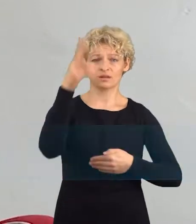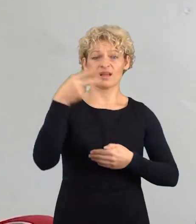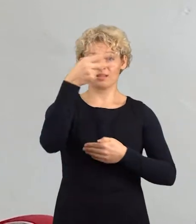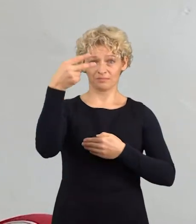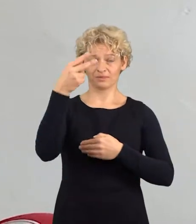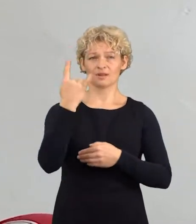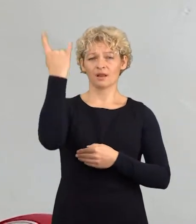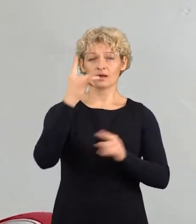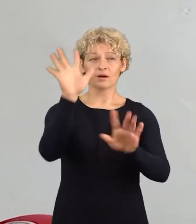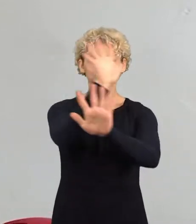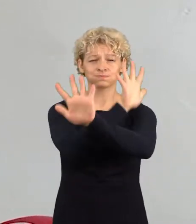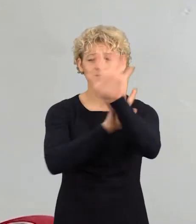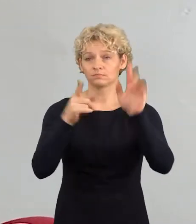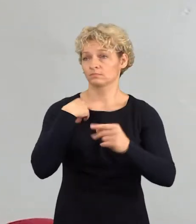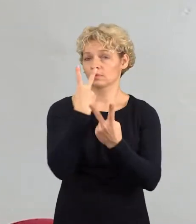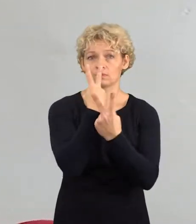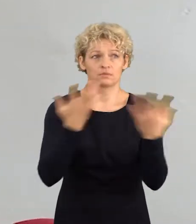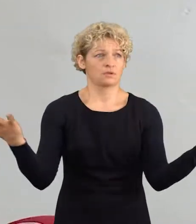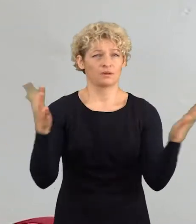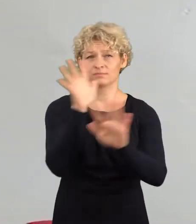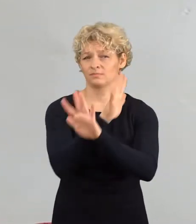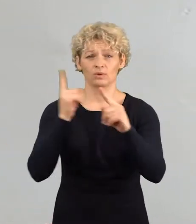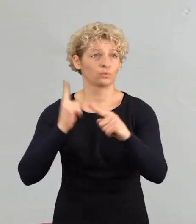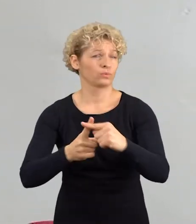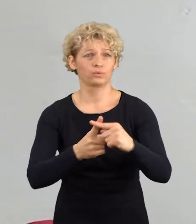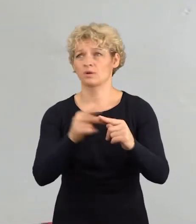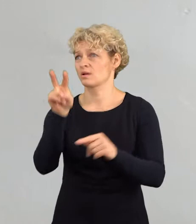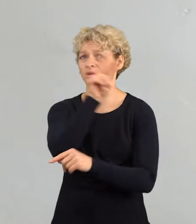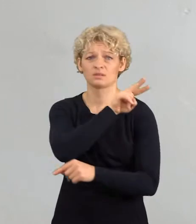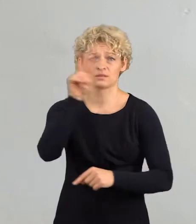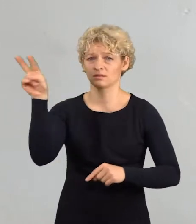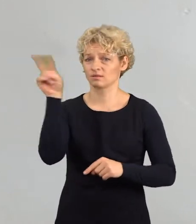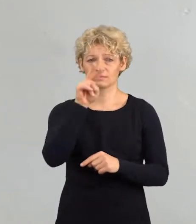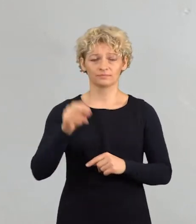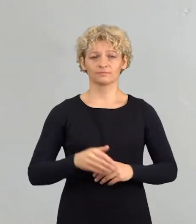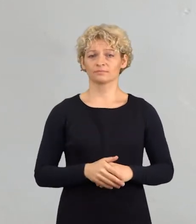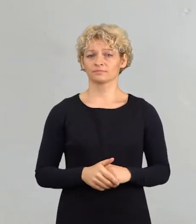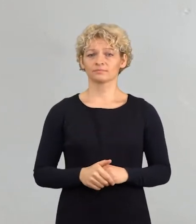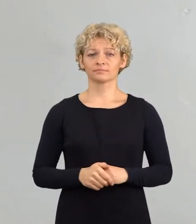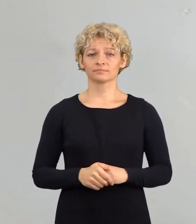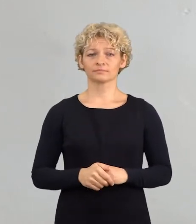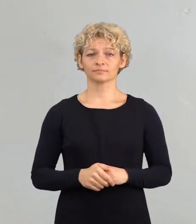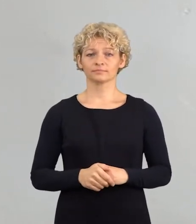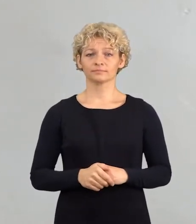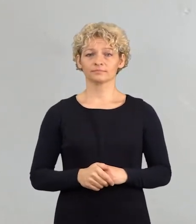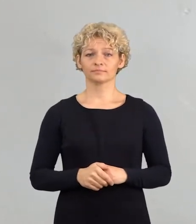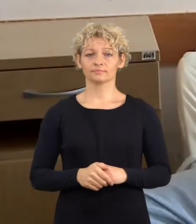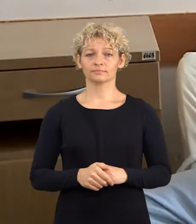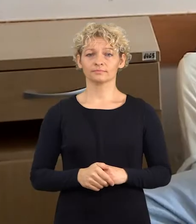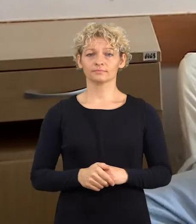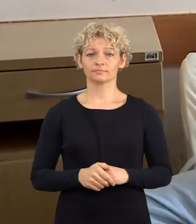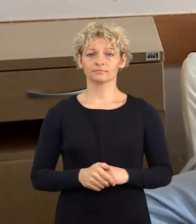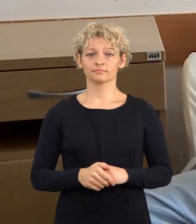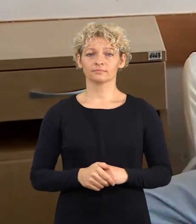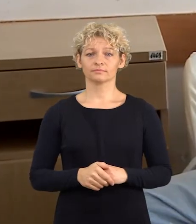Per langą. Per langą. Nu bet, ne, nesiryžau, kadangi visų pirma net to langų nebuvo uralęs. Tiek dūmų stovėjo daug.